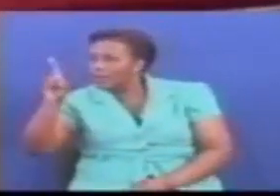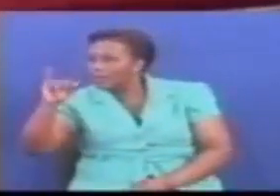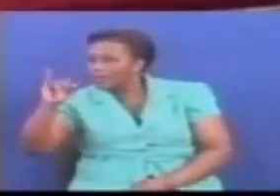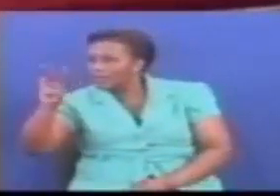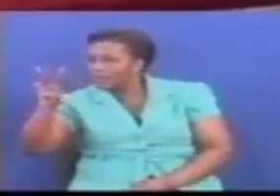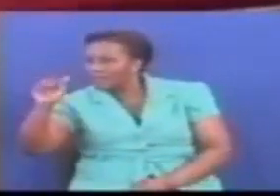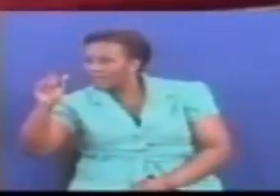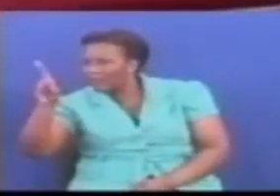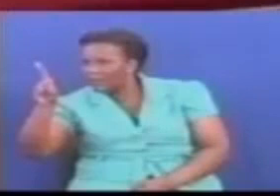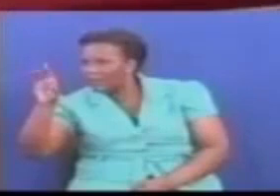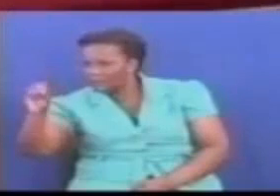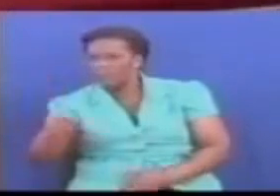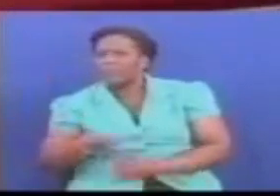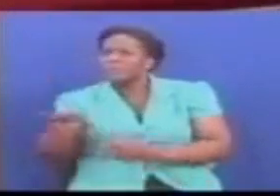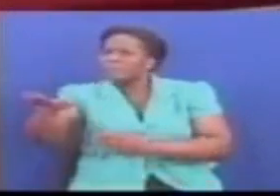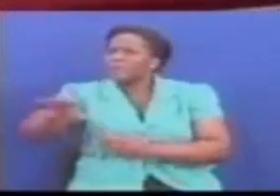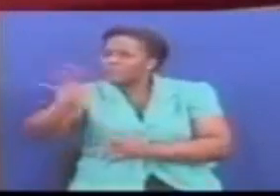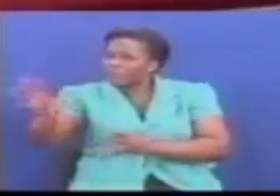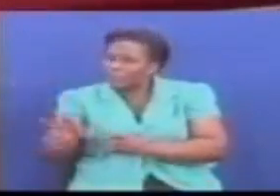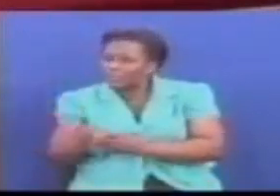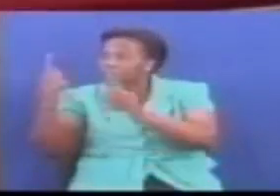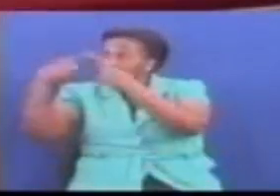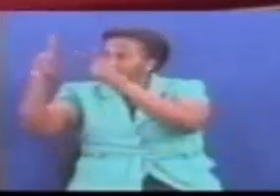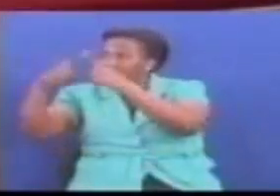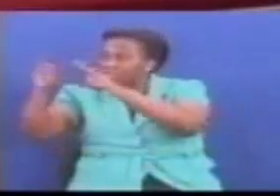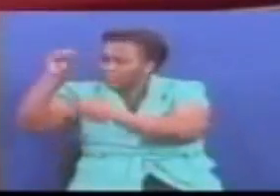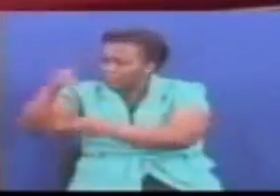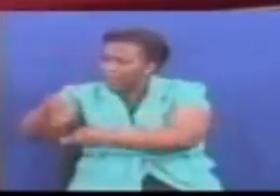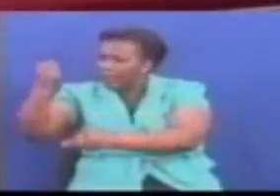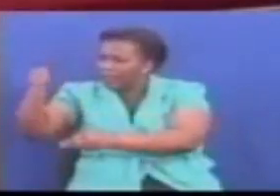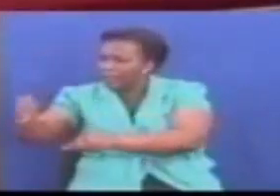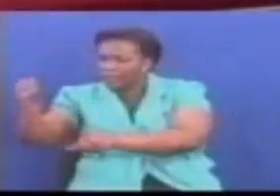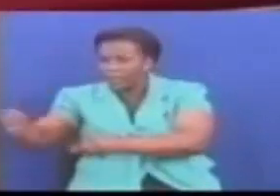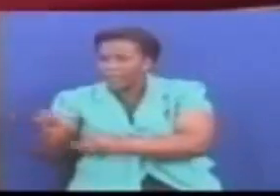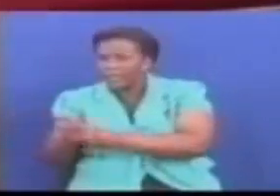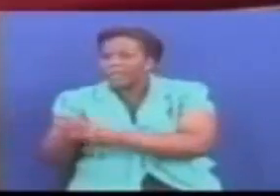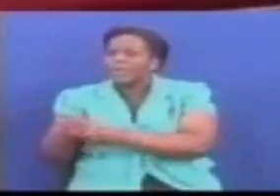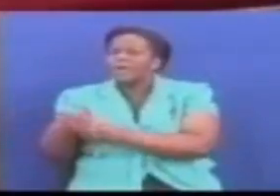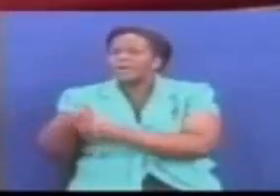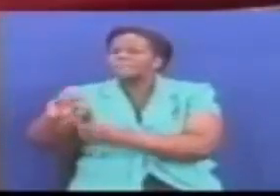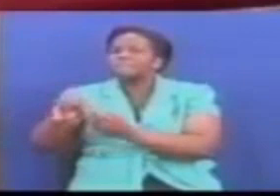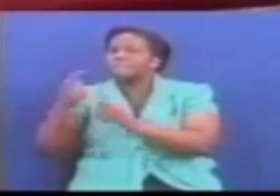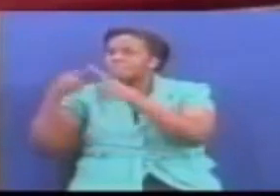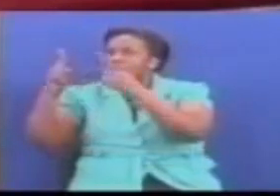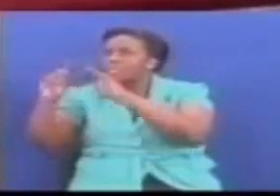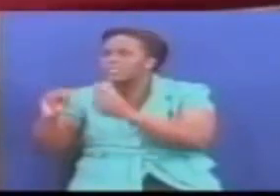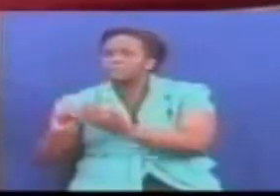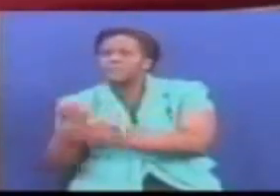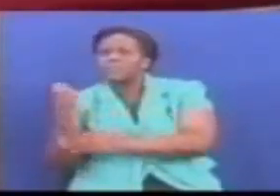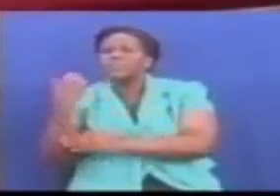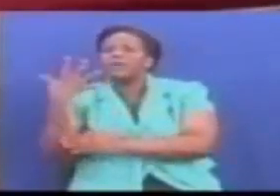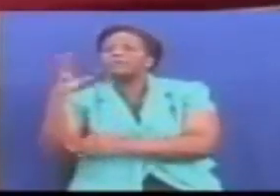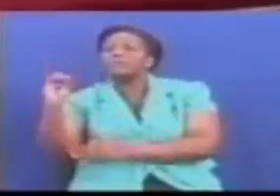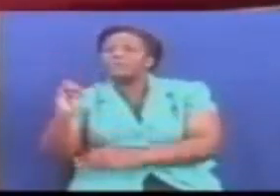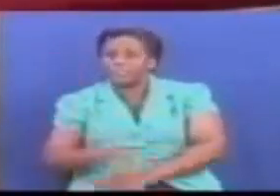kalimungoma Mayeneo yote yale wamepanda miti Zaidi ya million ya msini na lakitano Mwishimabu ya kiti,